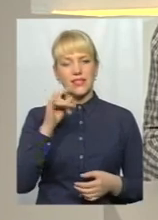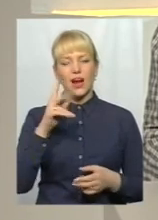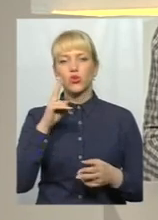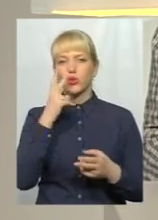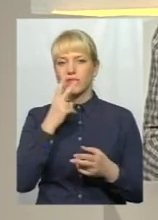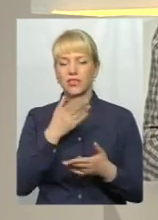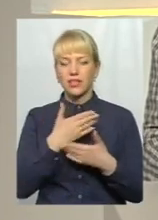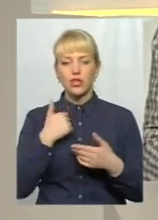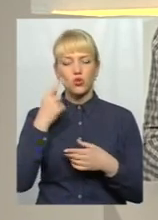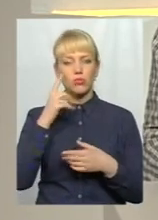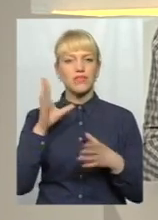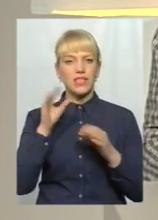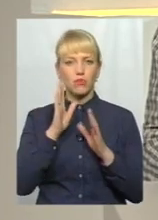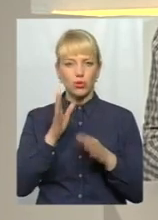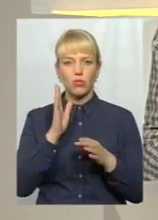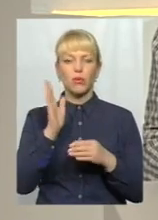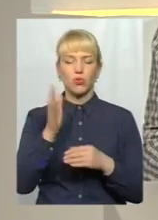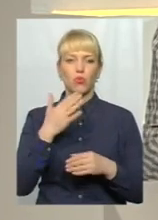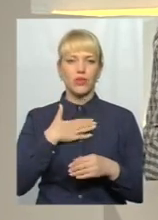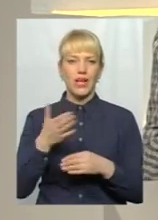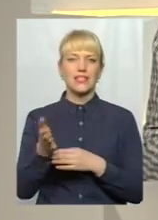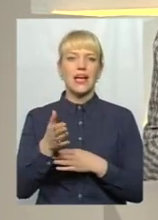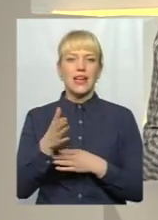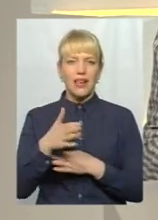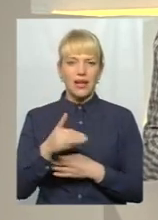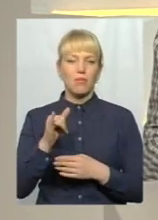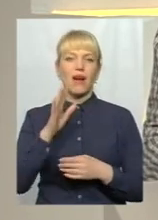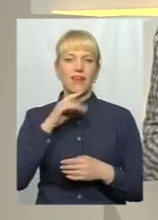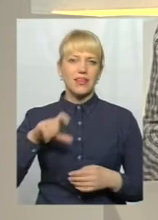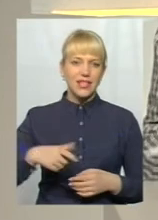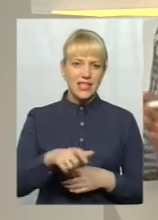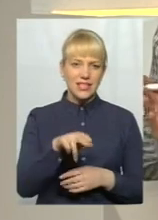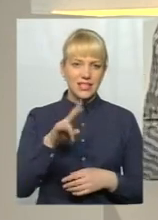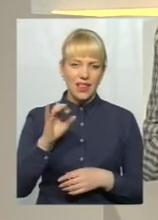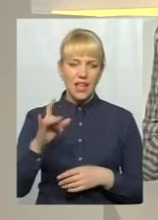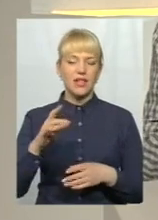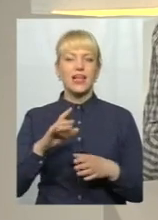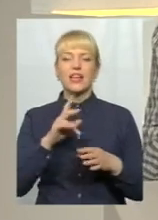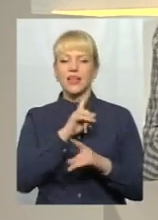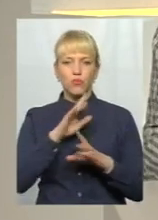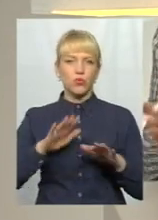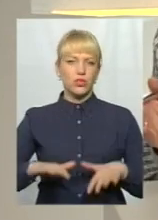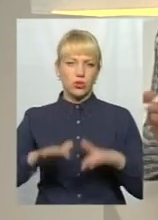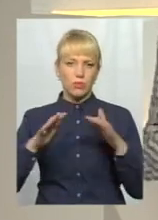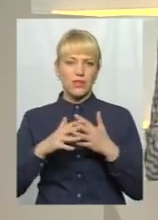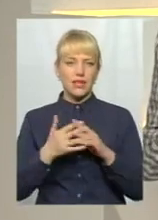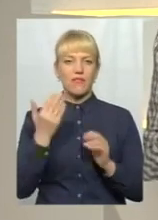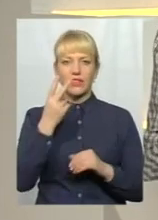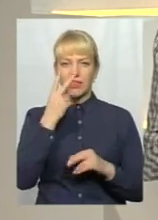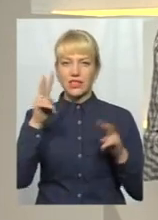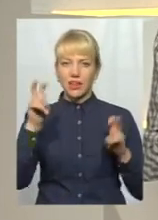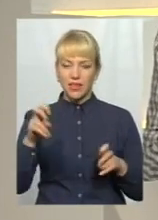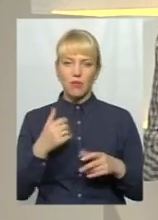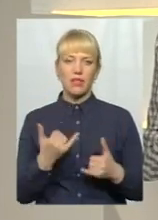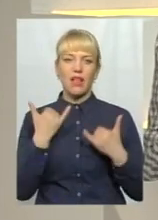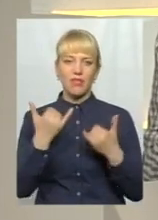все буде в нас добре, і буде в нас Ністер, і буде риба в Дністрі, і ніякі сели не затопляться. Що ж, ви дивилися тему, ці півгодини для